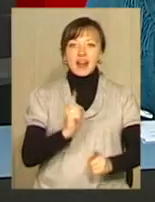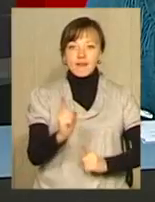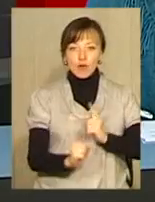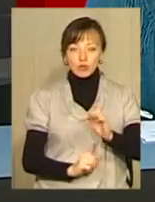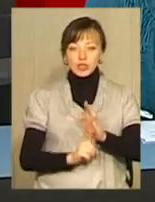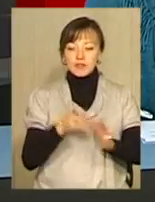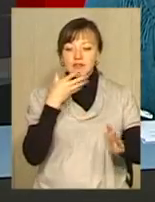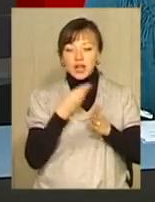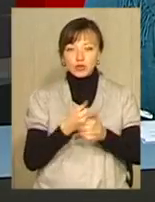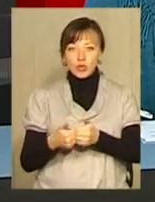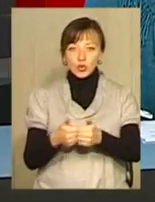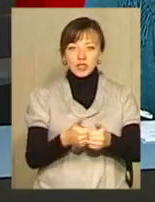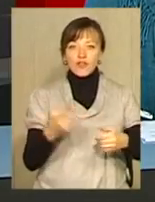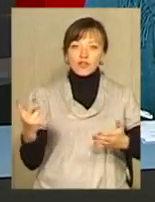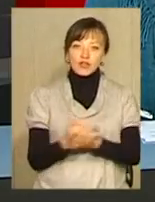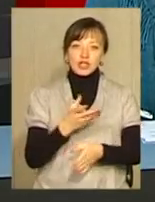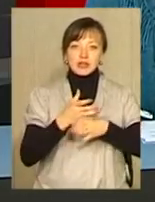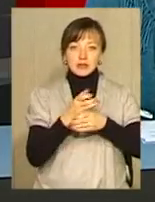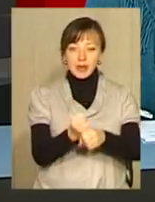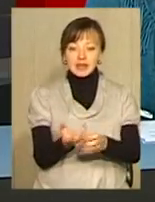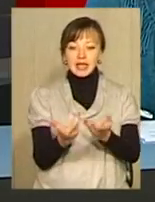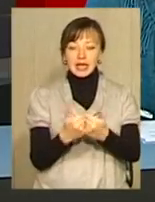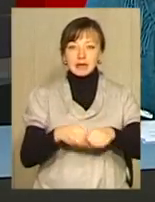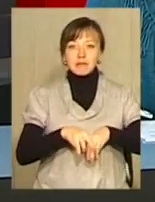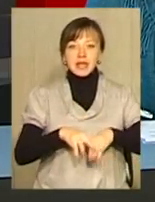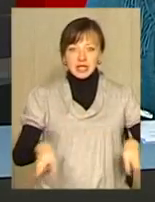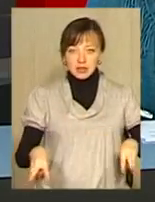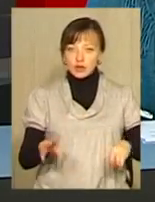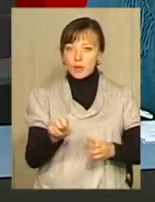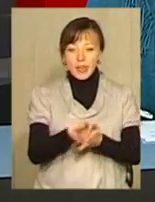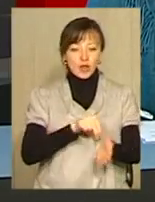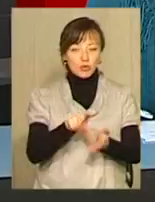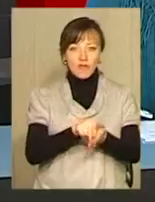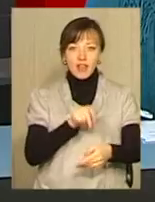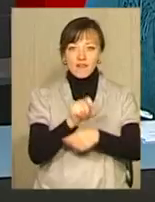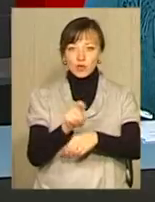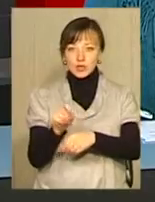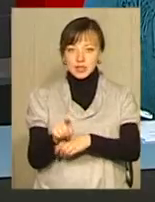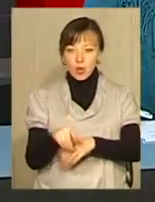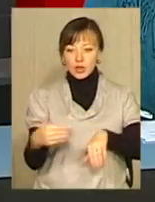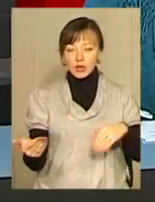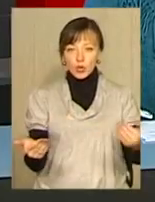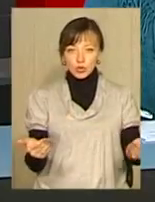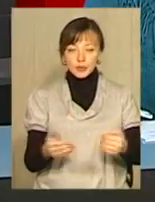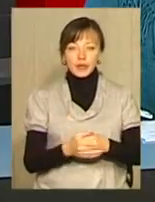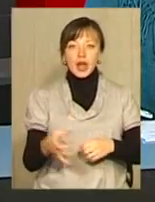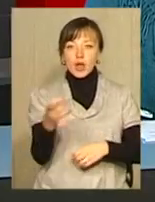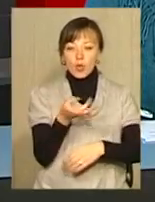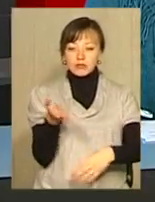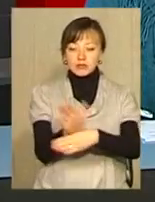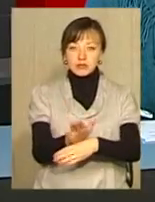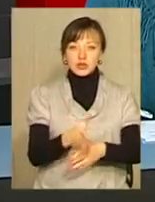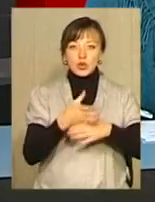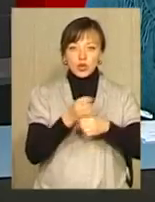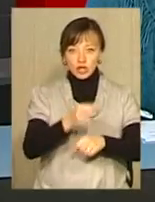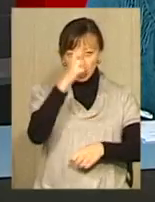власного оточення, удвічі зменшив кількість міністрів уряді, аби вони не дублювали функції одне одного. Регіонам президент наказав скоротити кількість